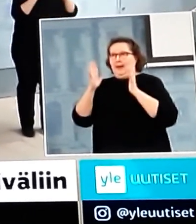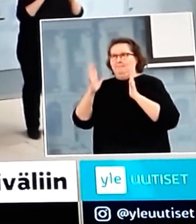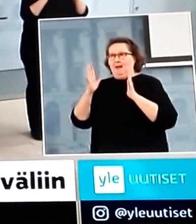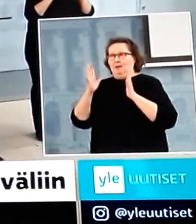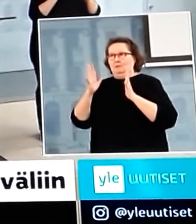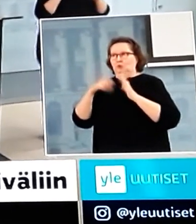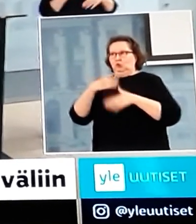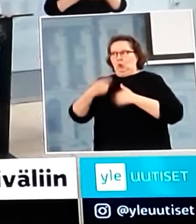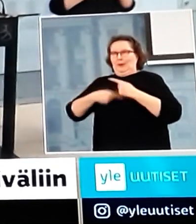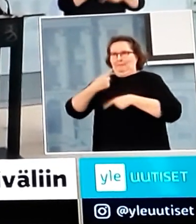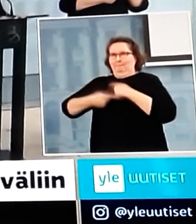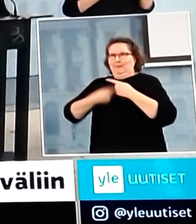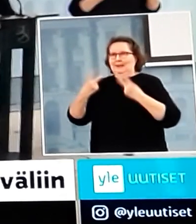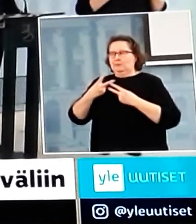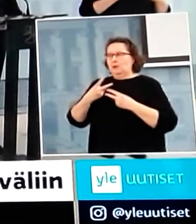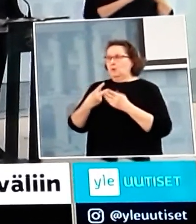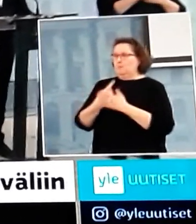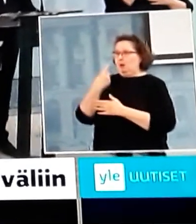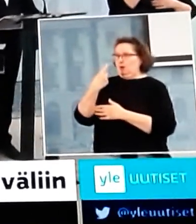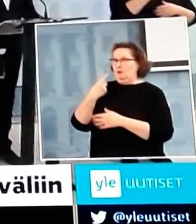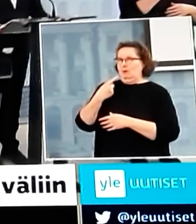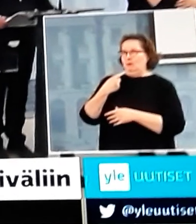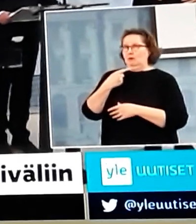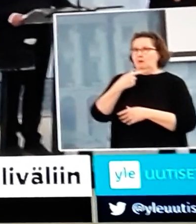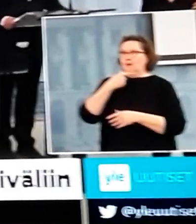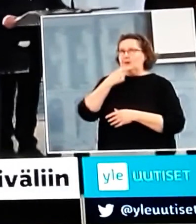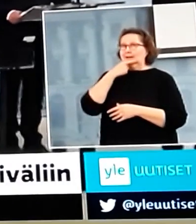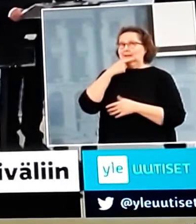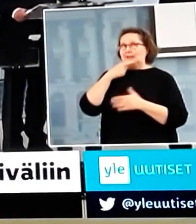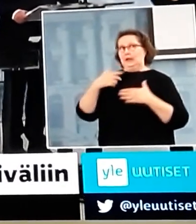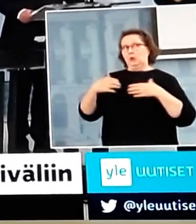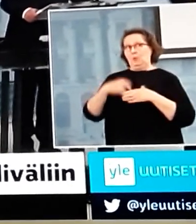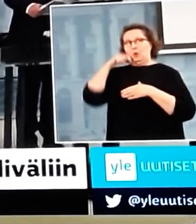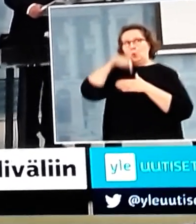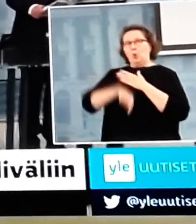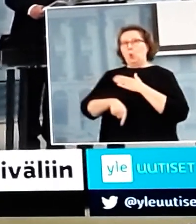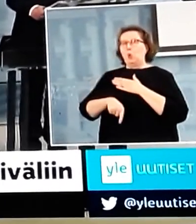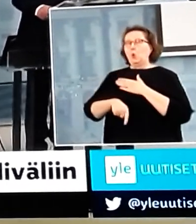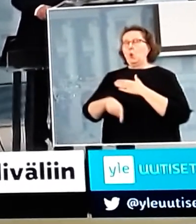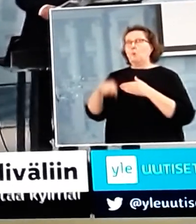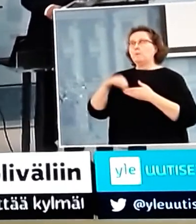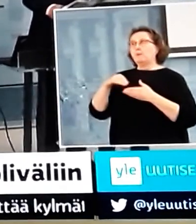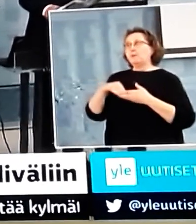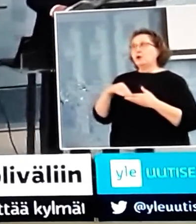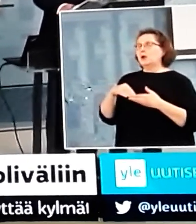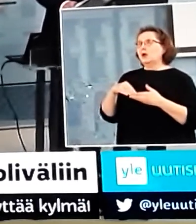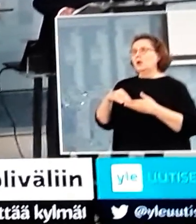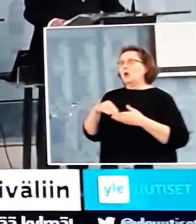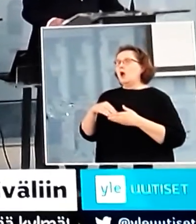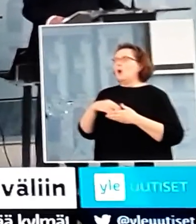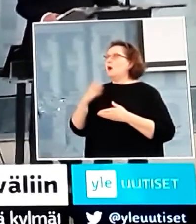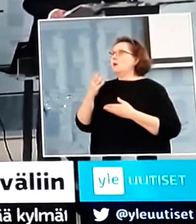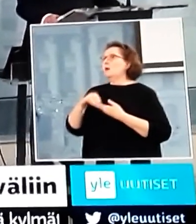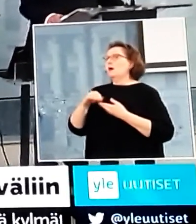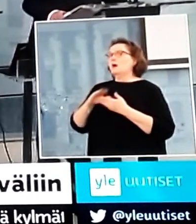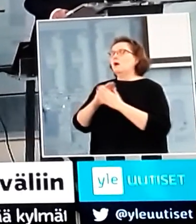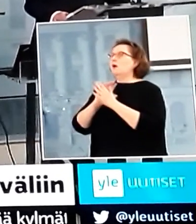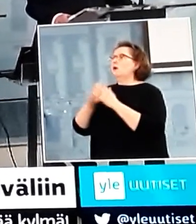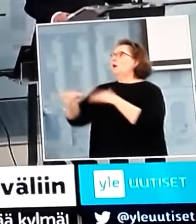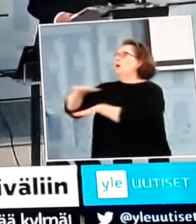esimerkiksi riskiryhmään kuuluva aseta itseänsä vaaraan, eli on kotona, asioi vain